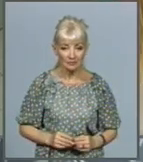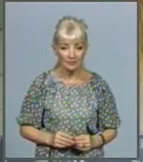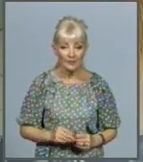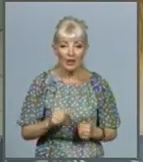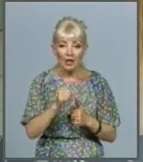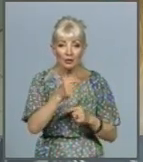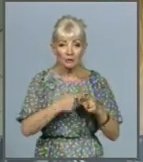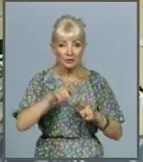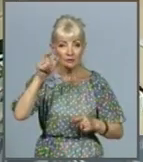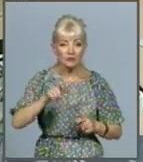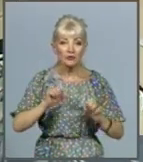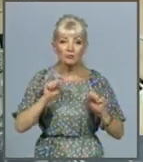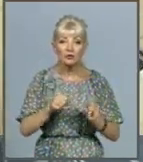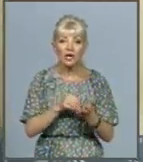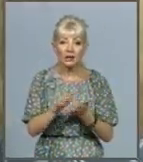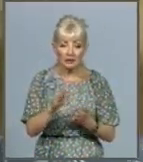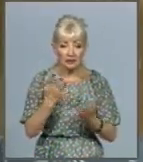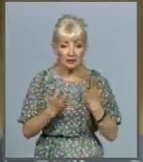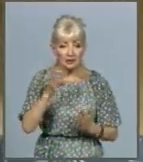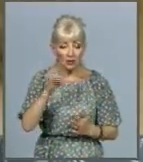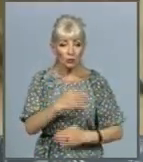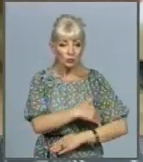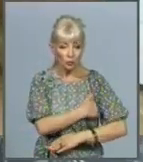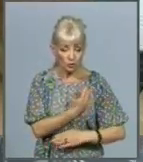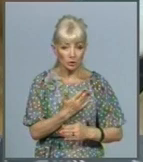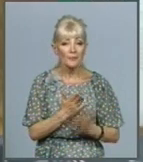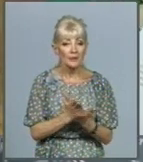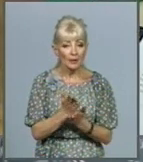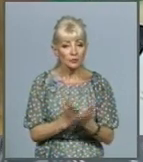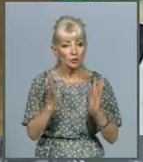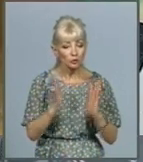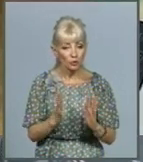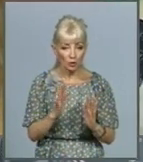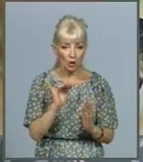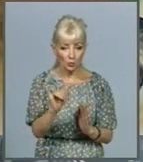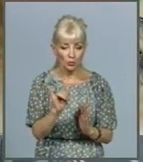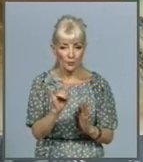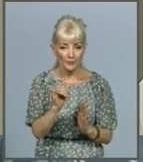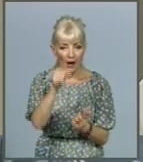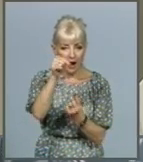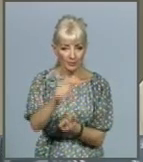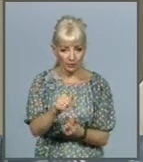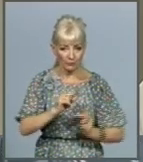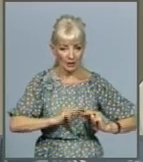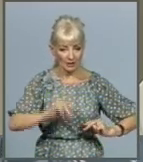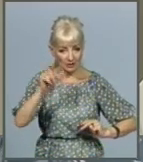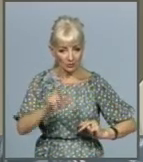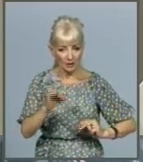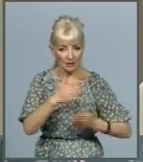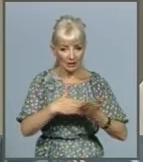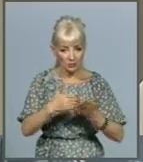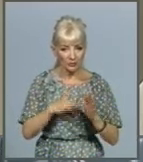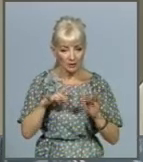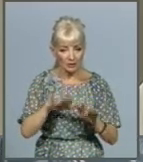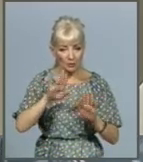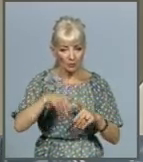можуть відмовити, якщо він хоче обслуговуватися лише у певного працівника та скасовує операцію після вимоги надати певні